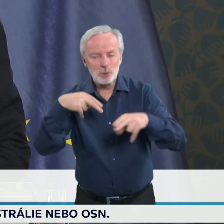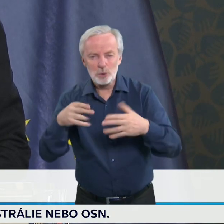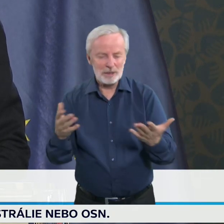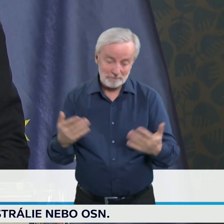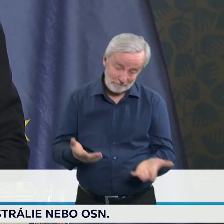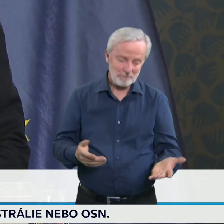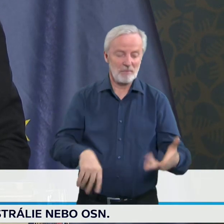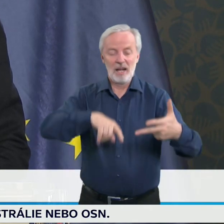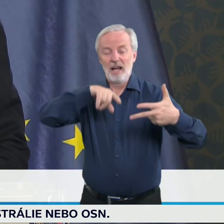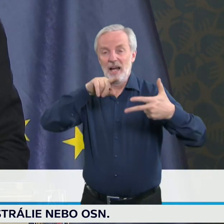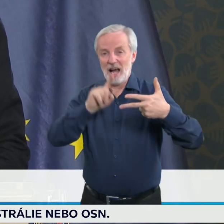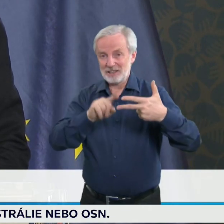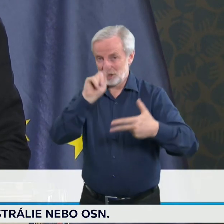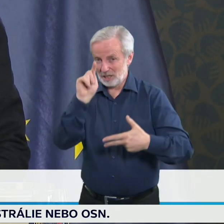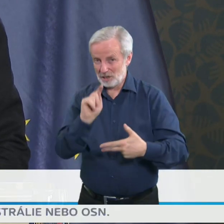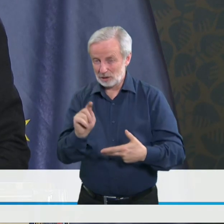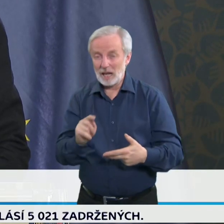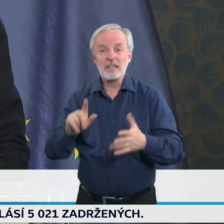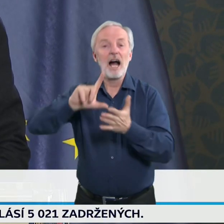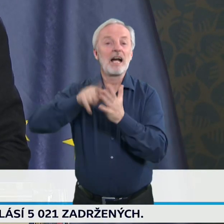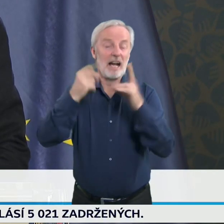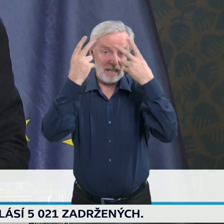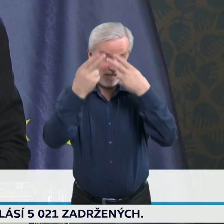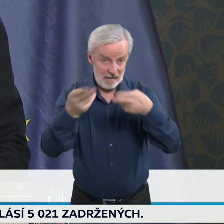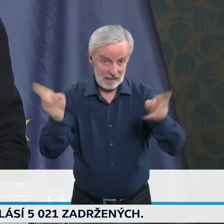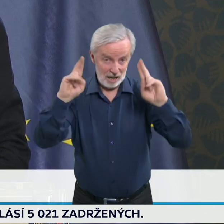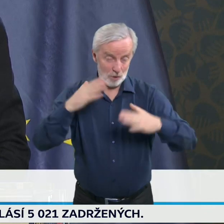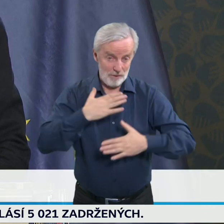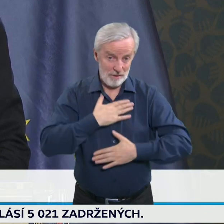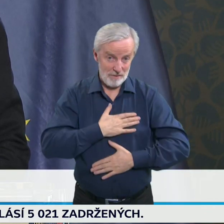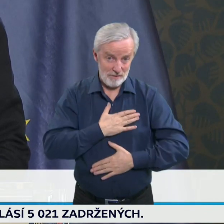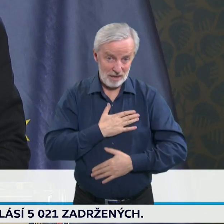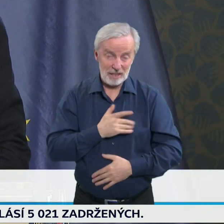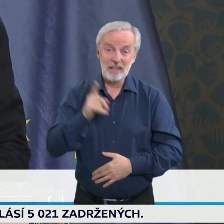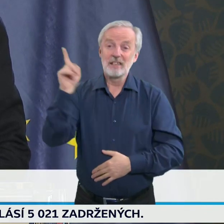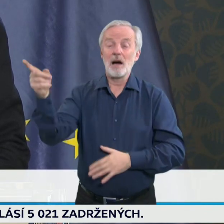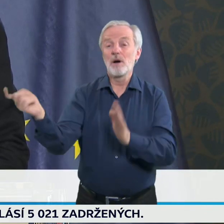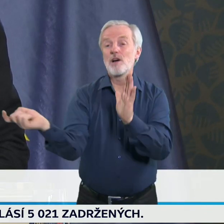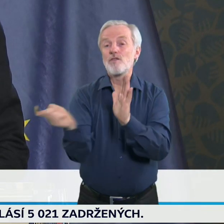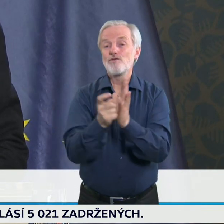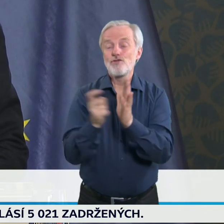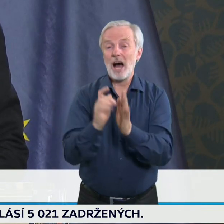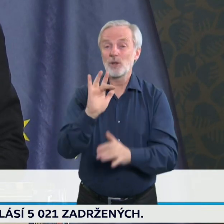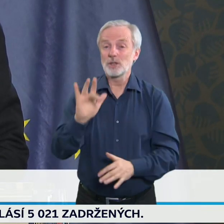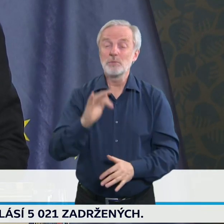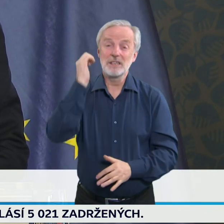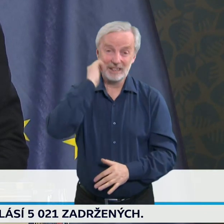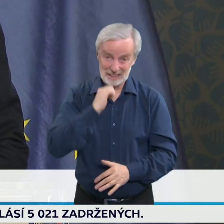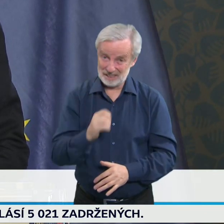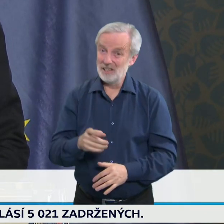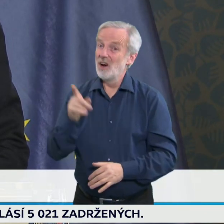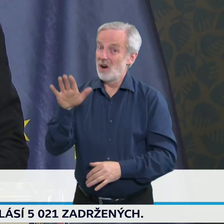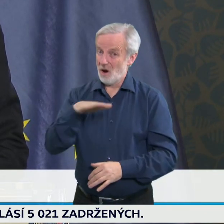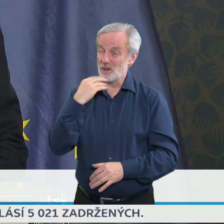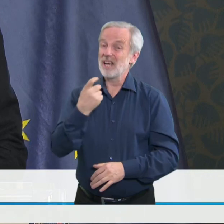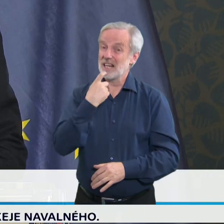ještě prosím tomu Korlevorskou. Zdá se, že ta výzva těch místních lidí je hodně naléhavá, přidali se k ní i